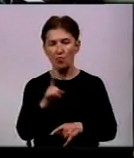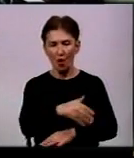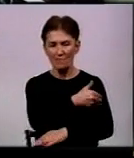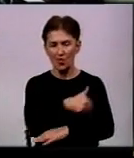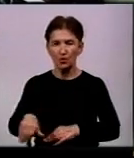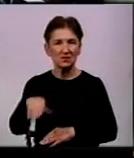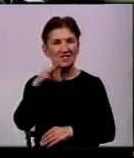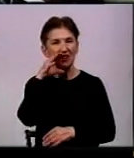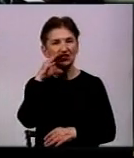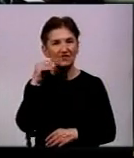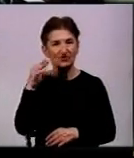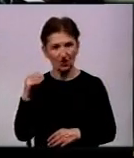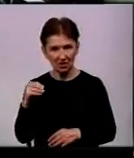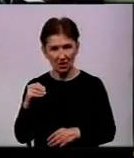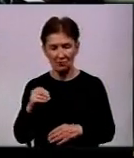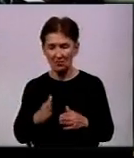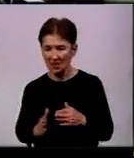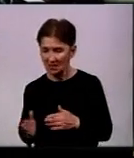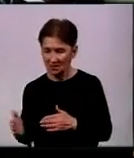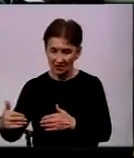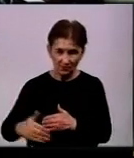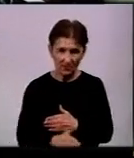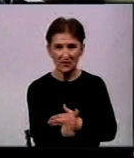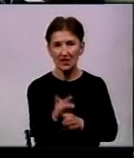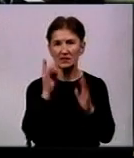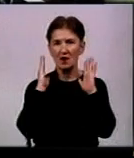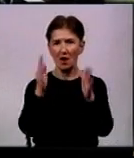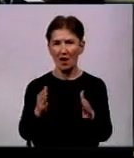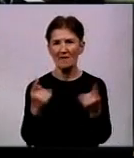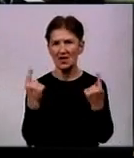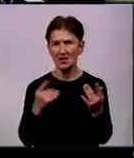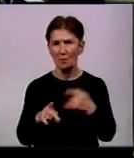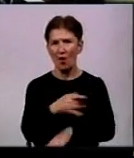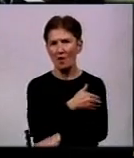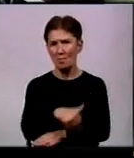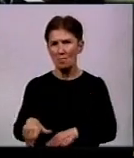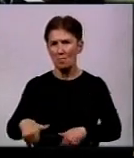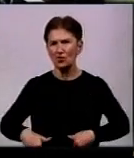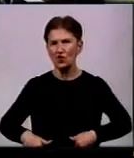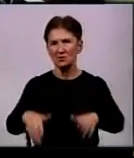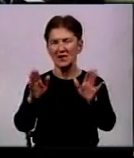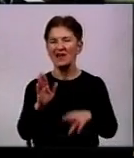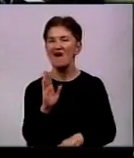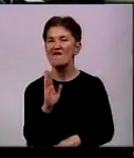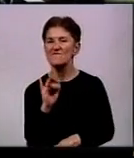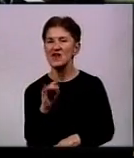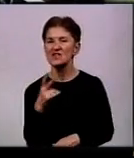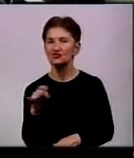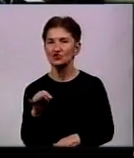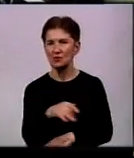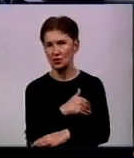Шевченка з виїздом на вулицю Велику Перспективну і далі по проспекту Вениченка на вулицю Вокзальну.